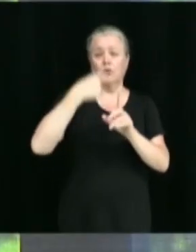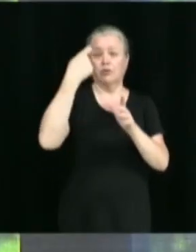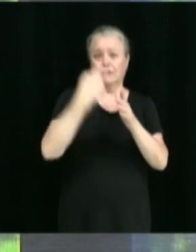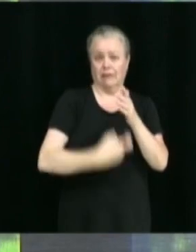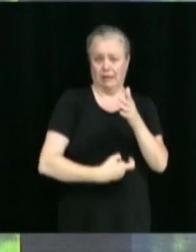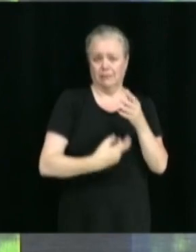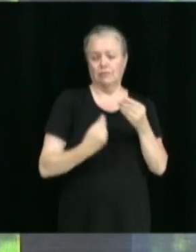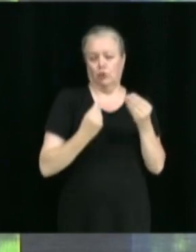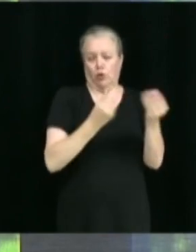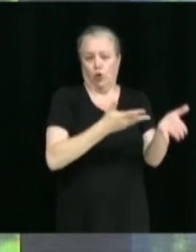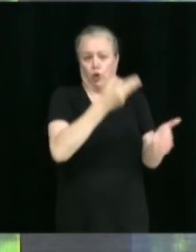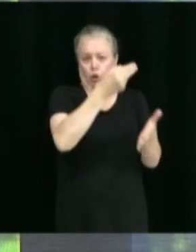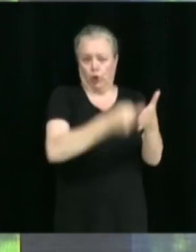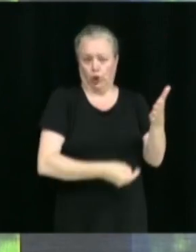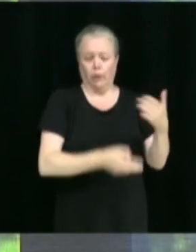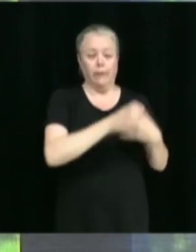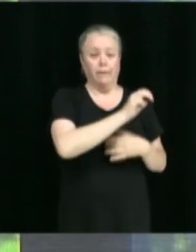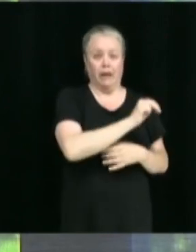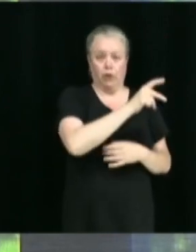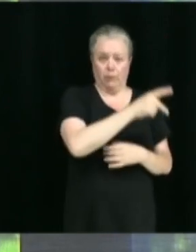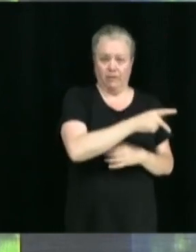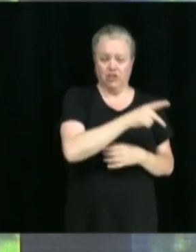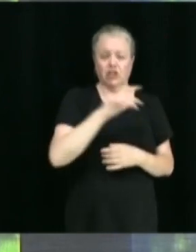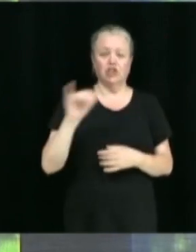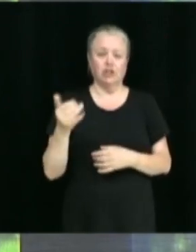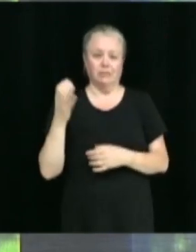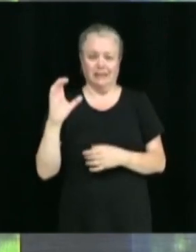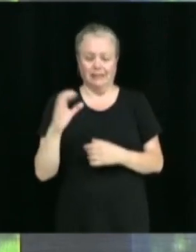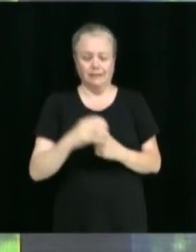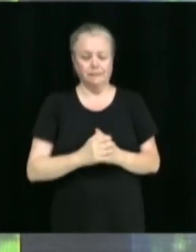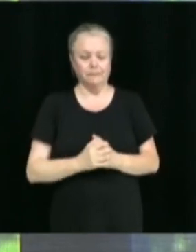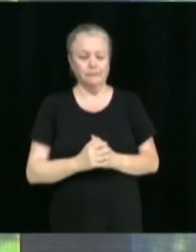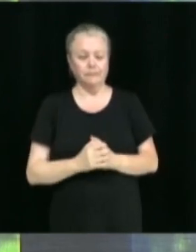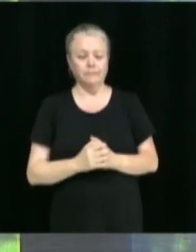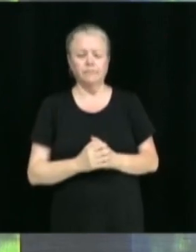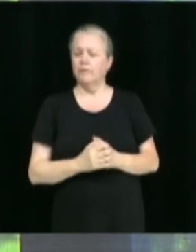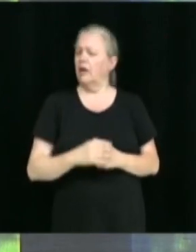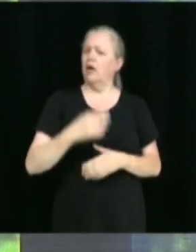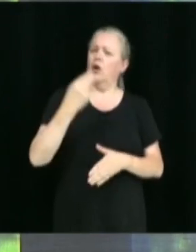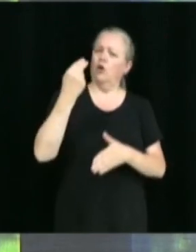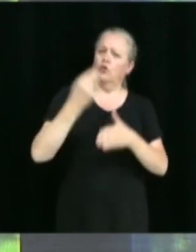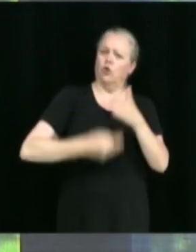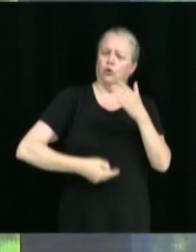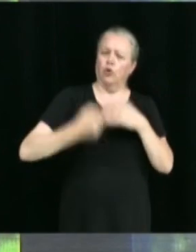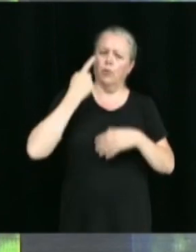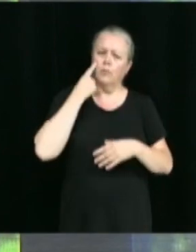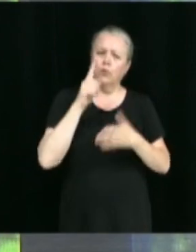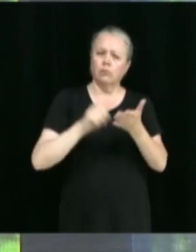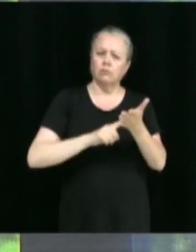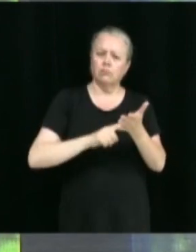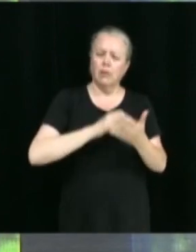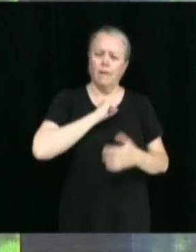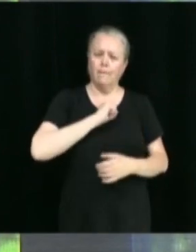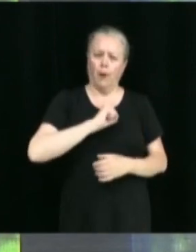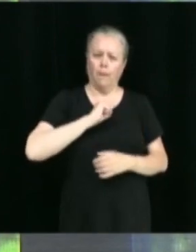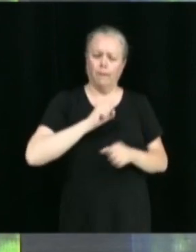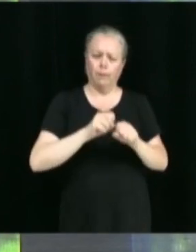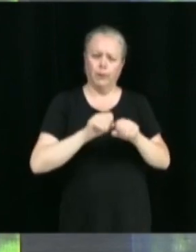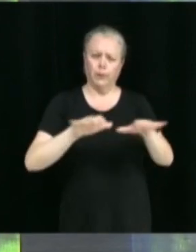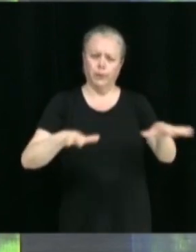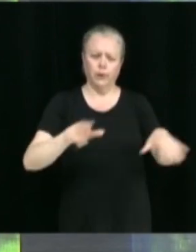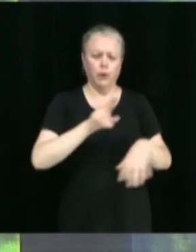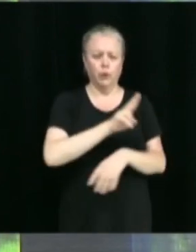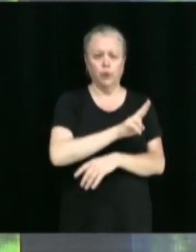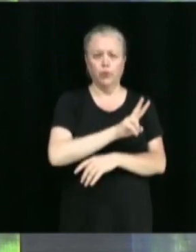Michael Provencher, James Casey. Octroi d'un contrat pour la réparation des pompes de distribution U2 et U3 à l